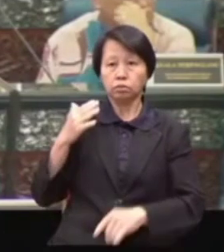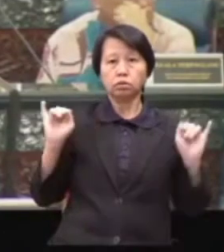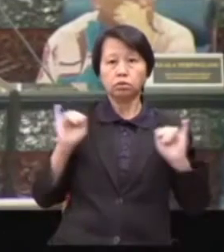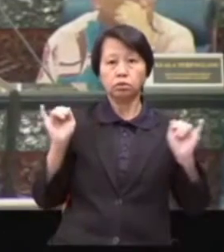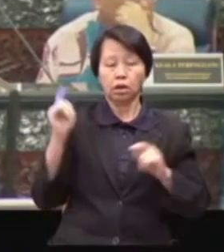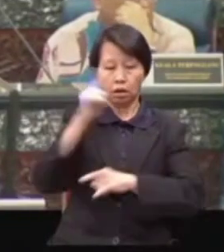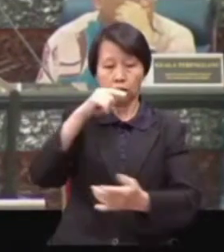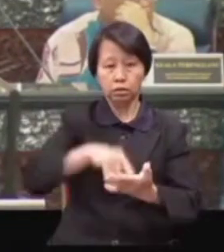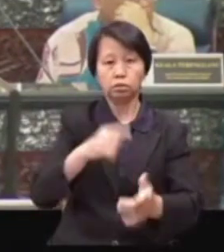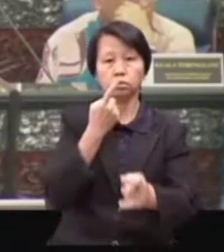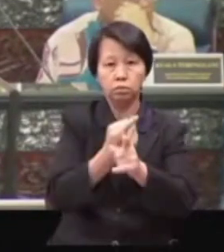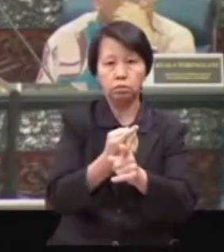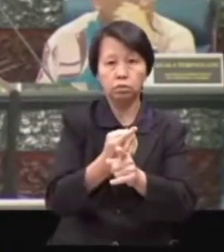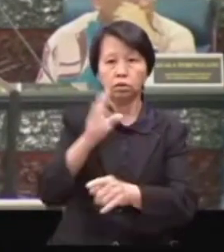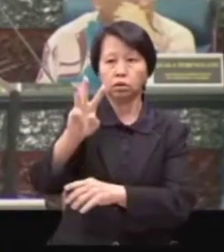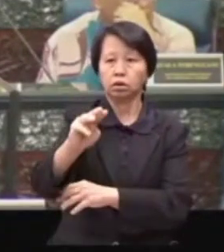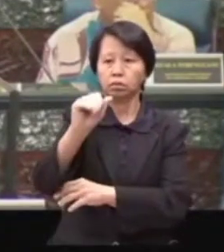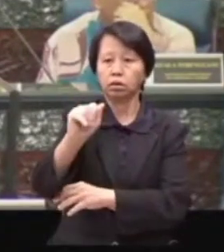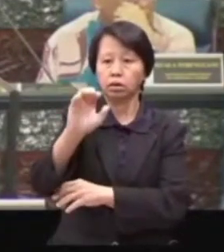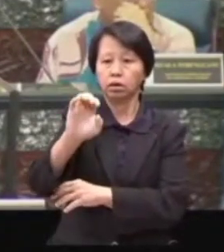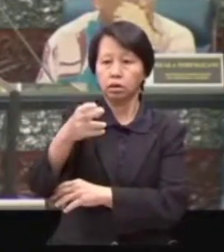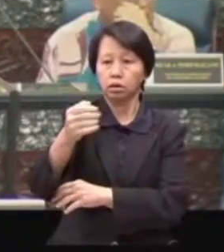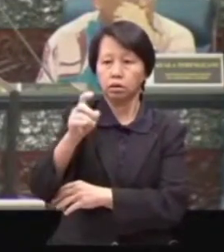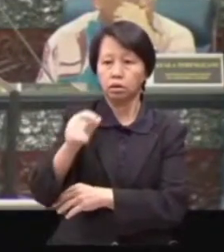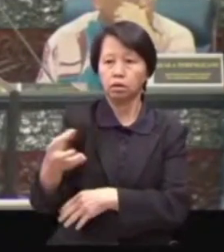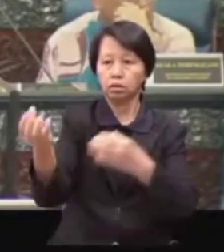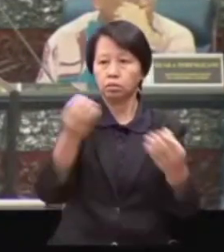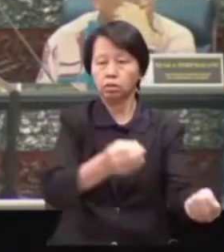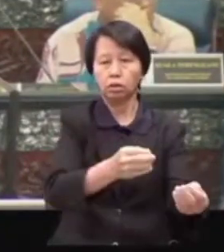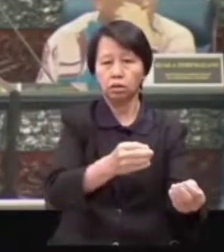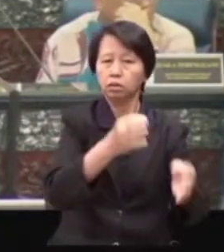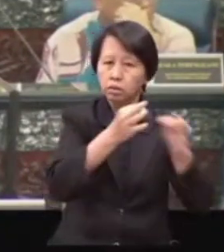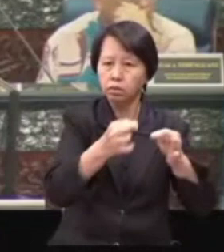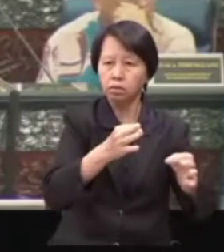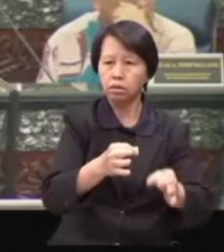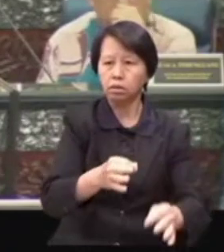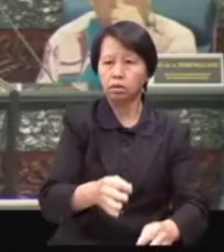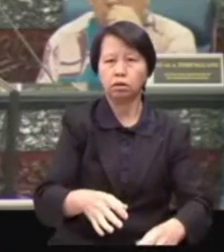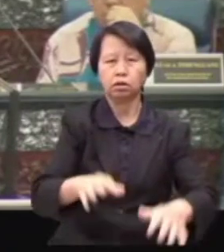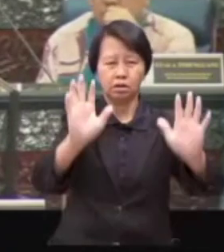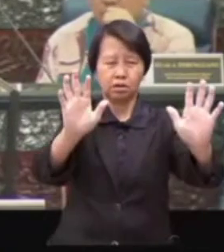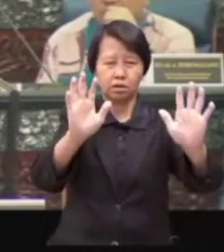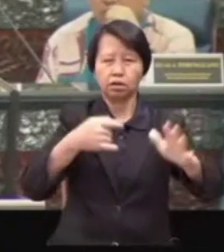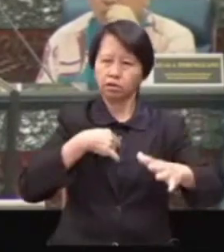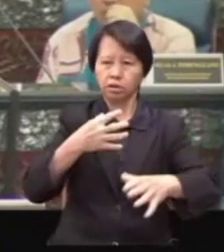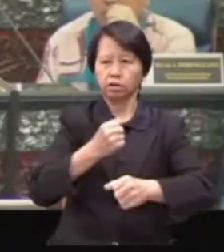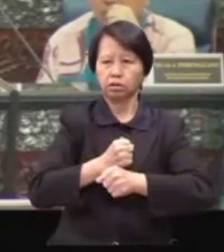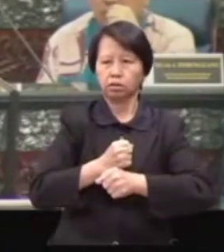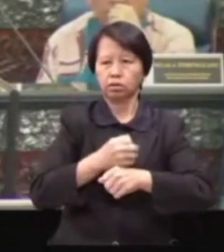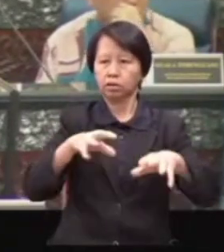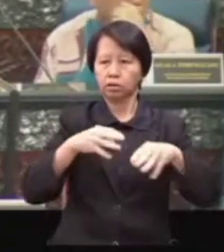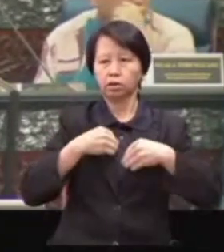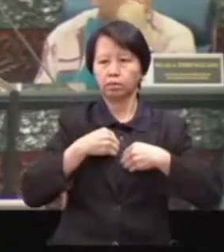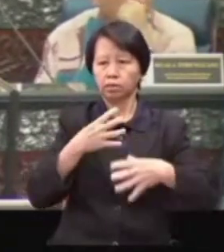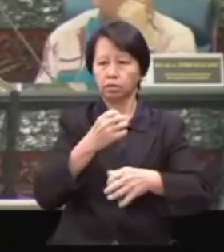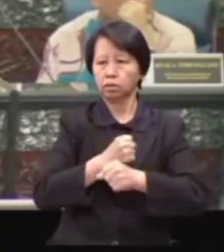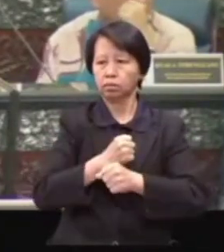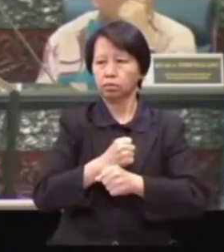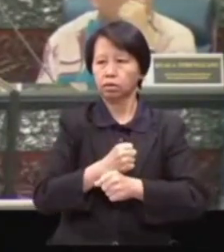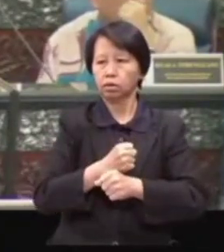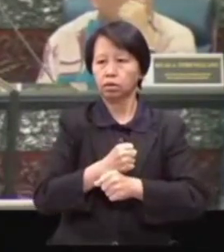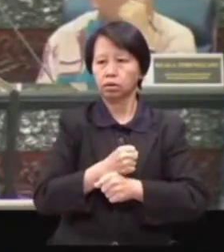Isnin. Hari ini, Bayrat, Macang kena bagi penjelasan. Tapi semalam... Saya dah dapat dah penjelasannya. Ya, dah.